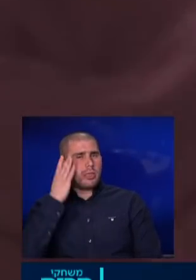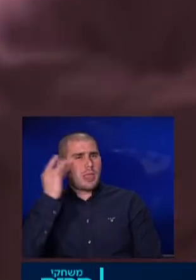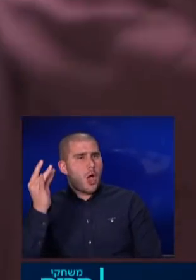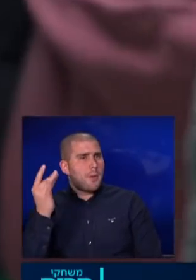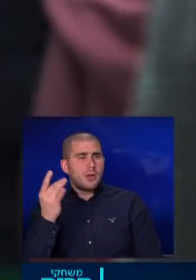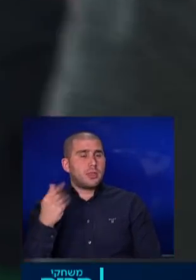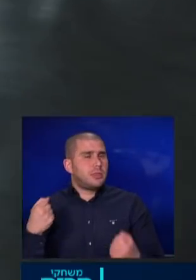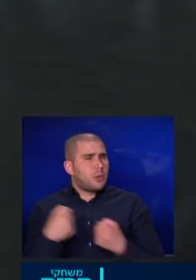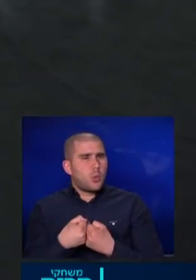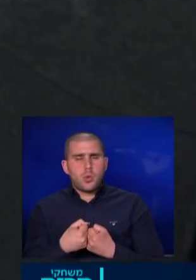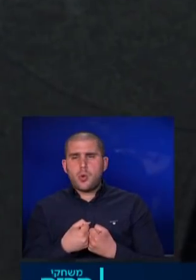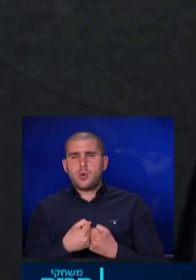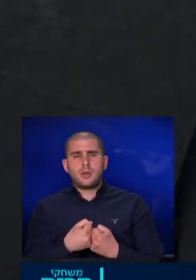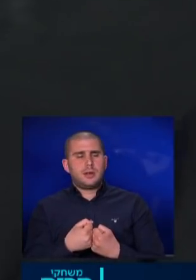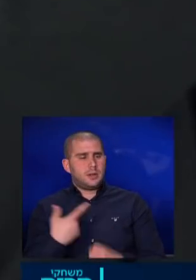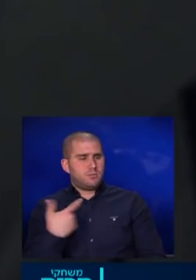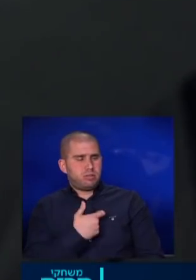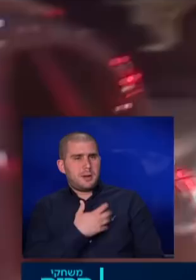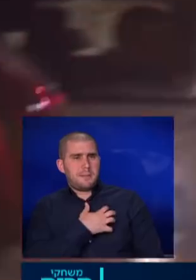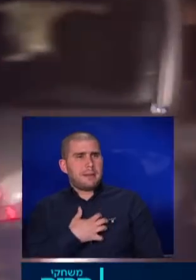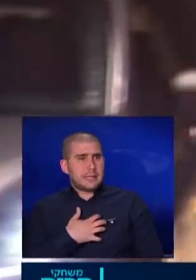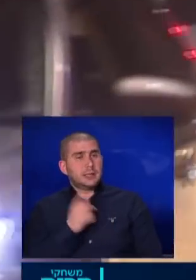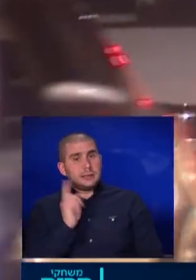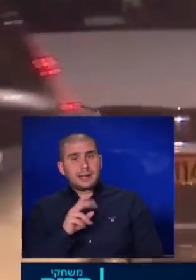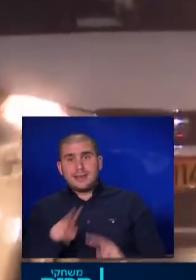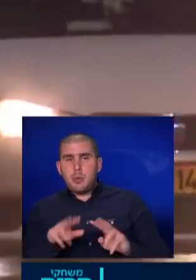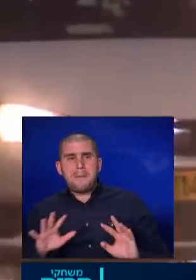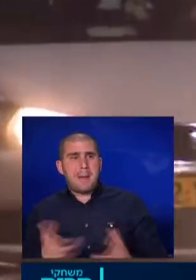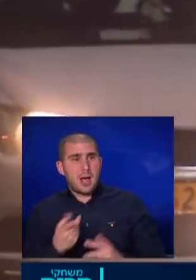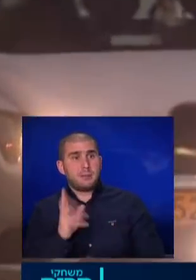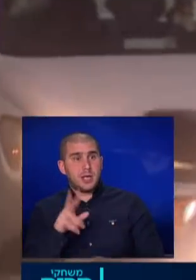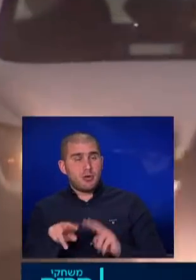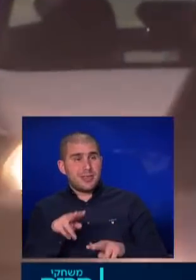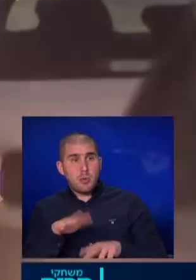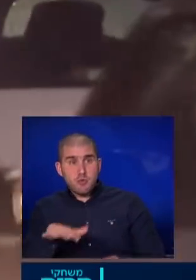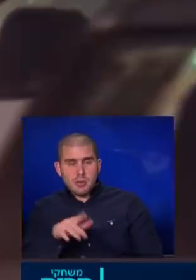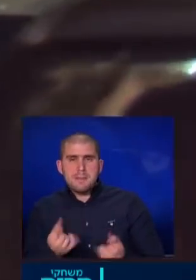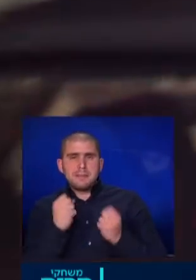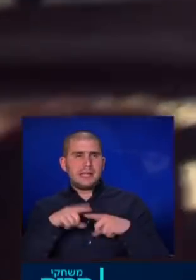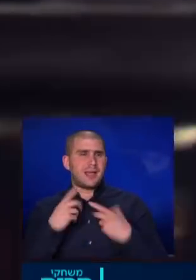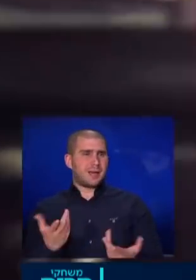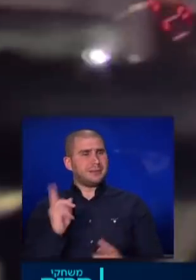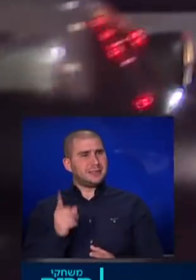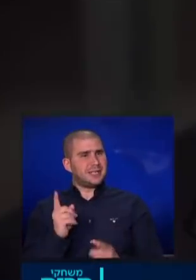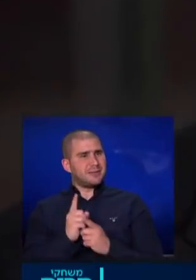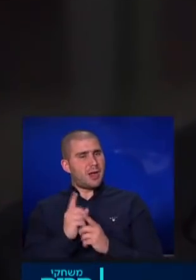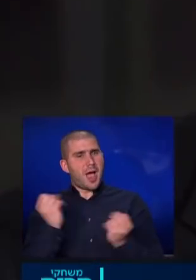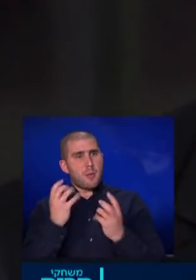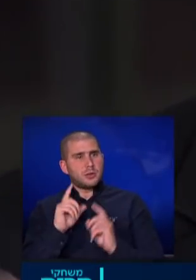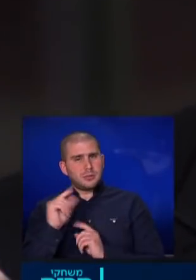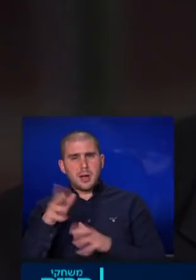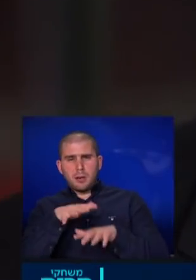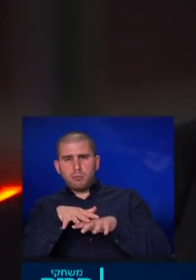של תאונה דרכים, של יציירי צריך טיפול מיידי אם יש לך טיפול בשטח זה מציל חיים צריך להעמיס אותו על עמולן, צריך לסוע עם